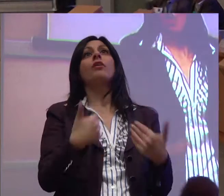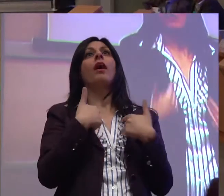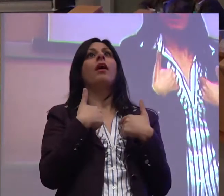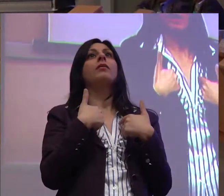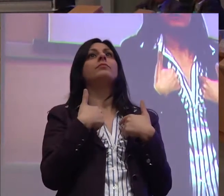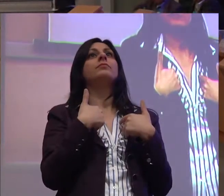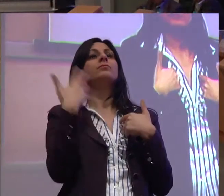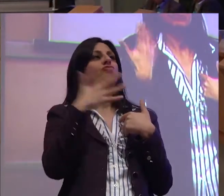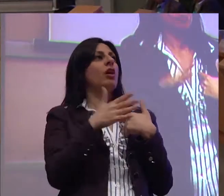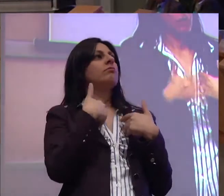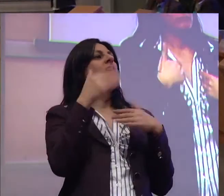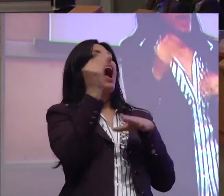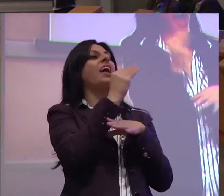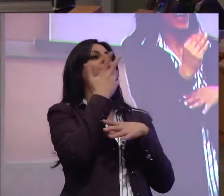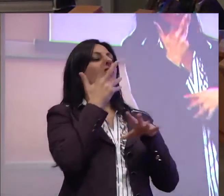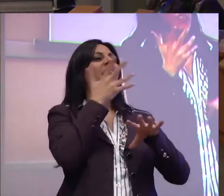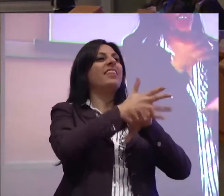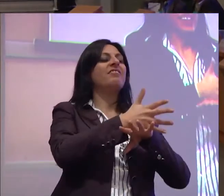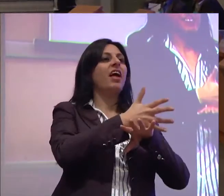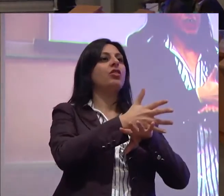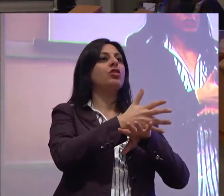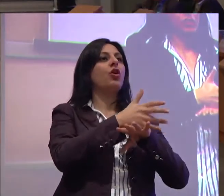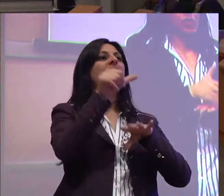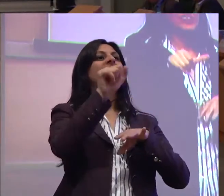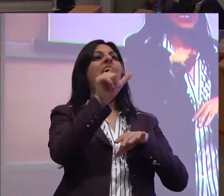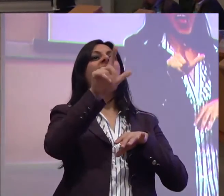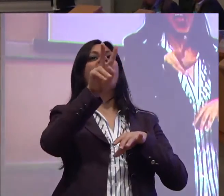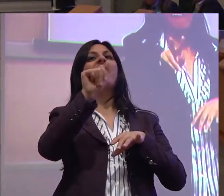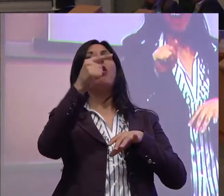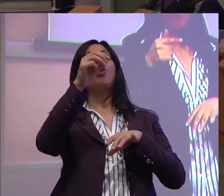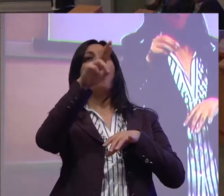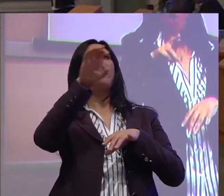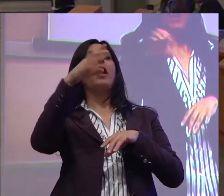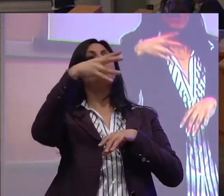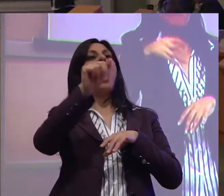Ha chiesto di intervenire Salvatore Marra della CGL.